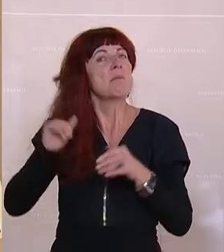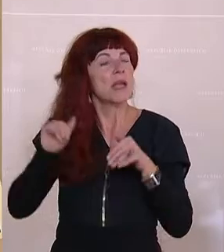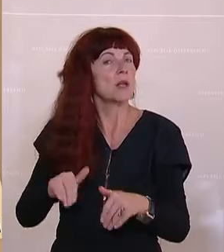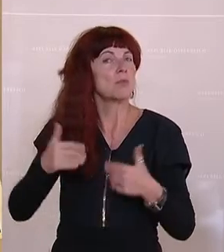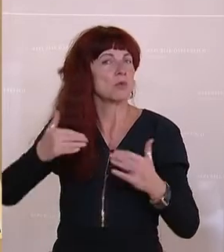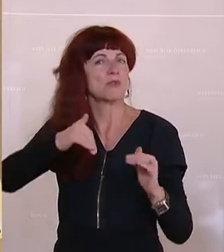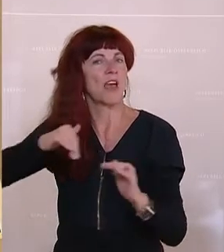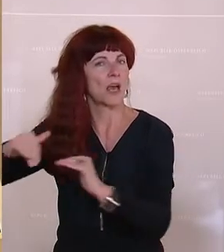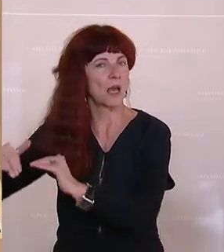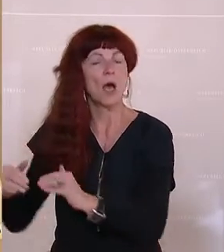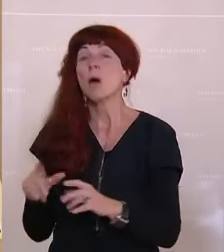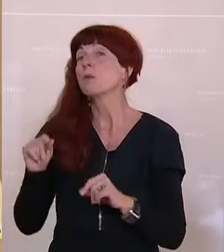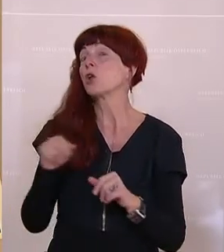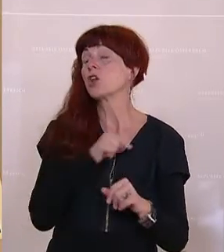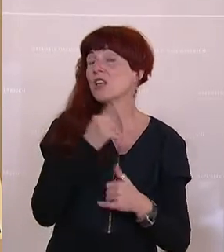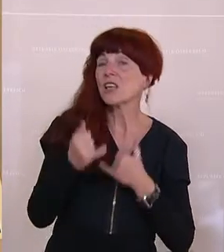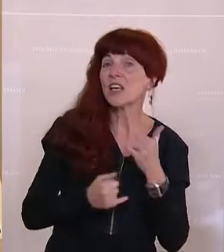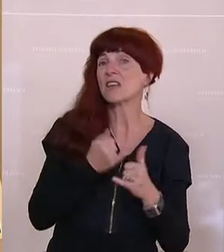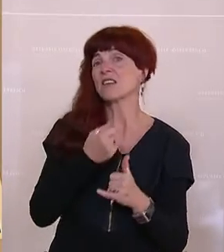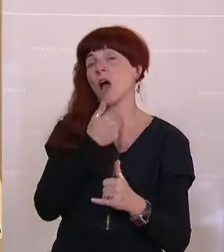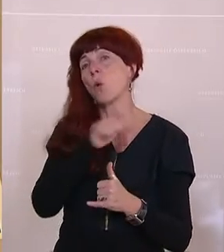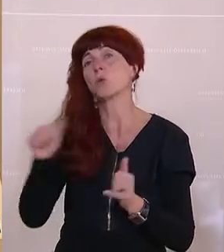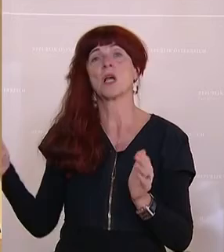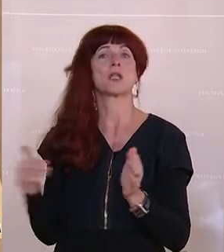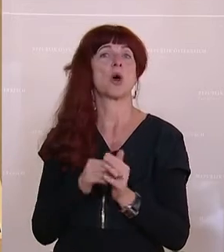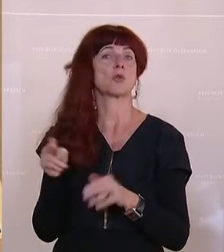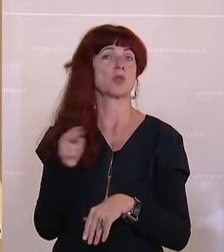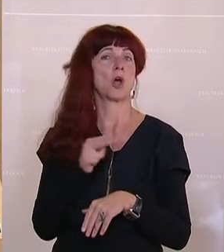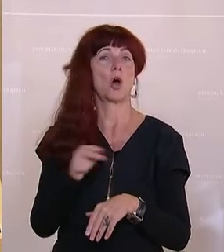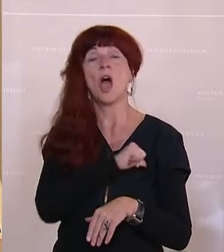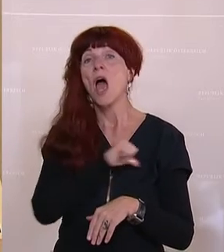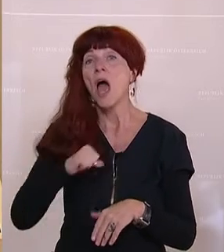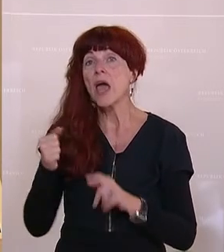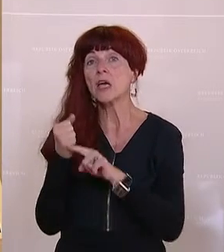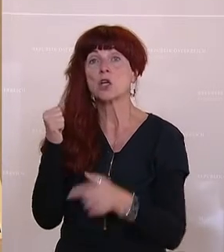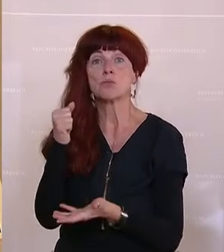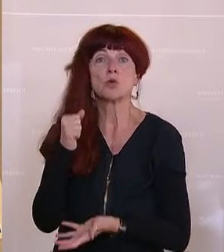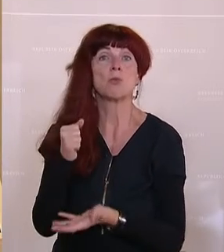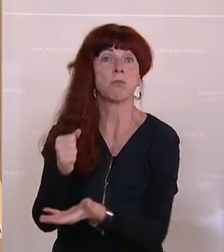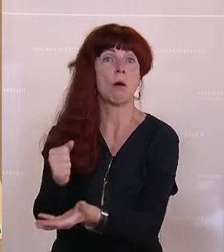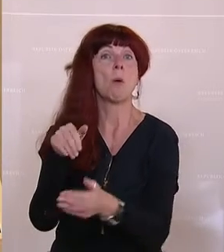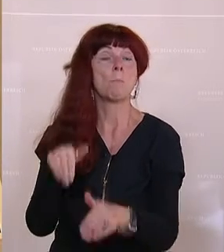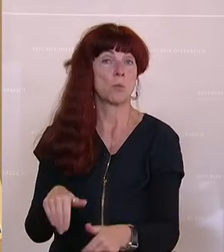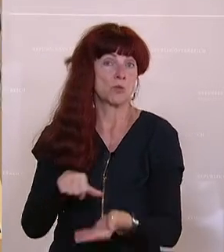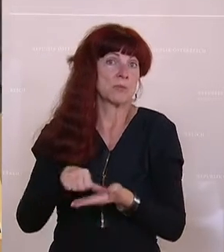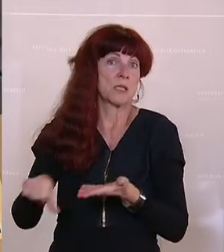dass sie jedes Jahr bis zu 100.000 Euro aus dem eigenen Budget zur Verfügung stellen müssen.